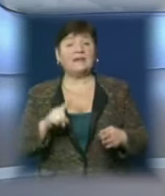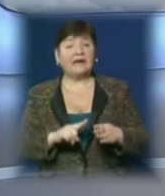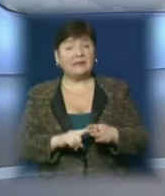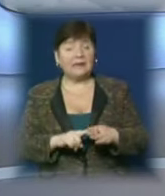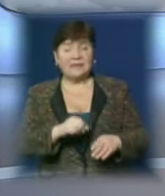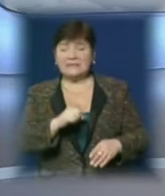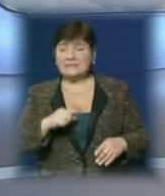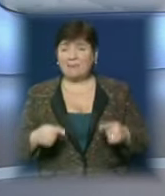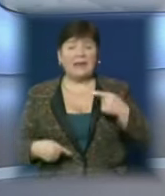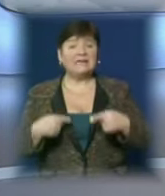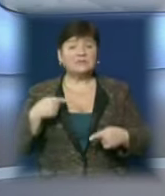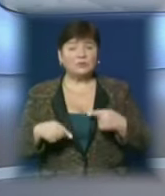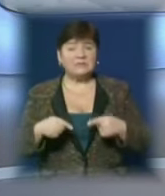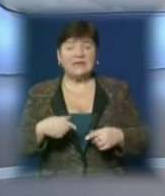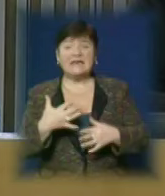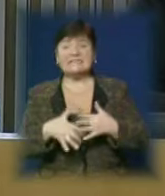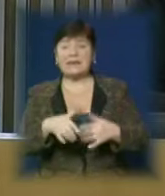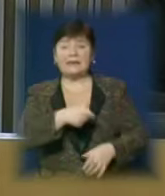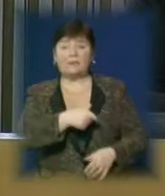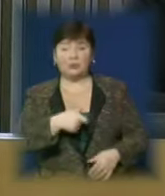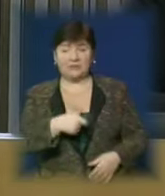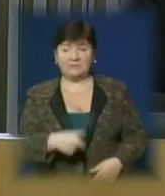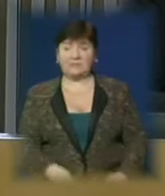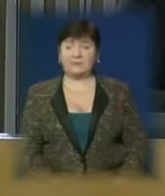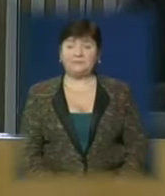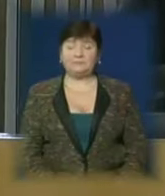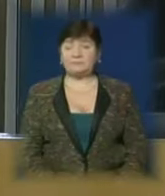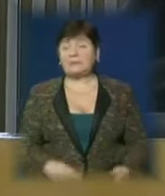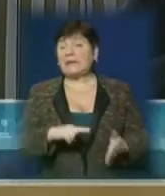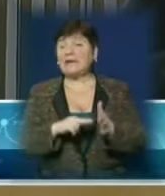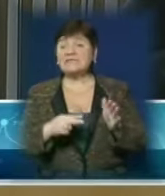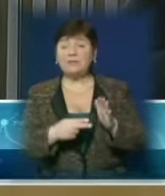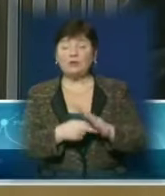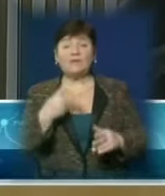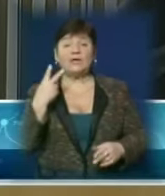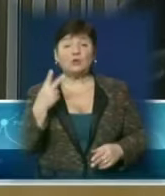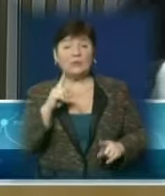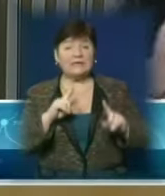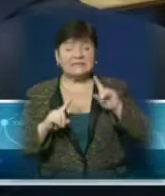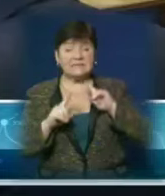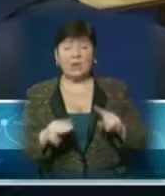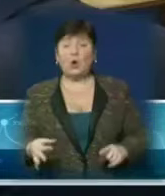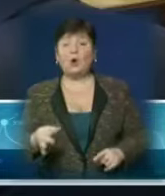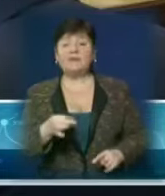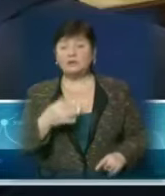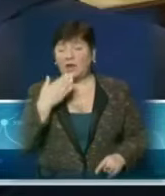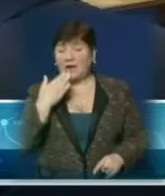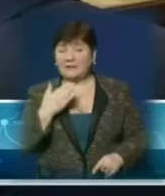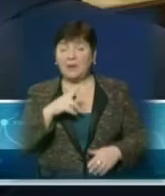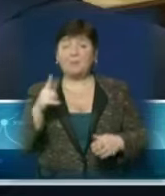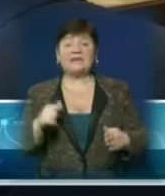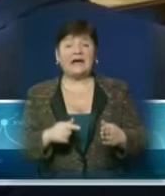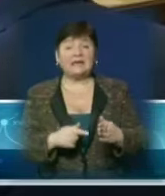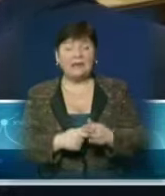найбільше дискусій серед депутатів. Заплановані на другій сесії Закарпатської обласної ради питання депутати